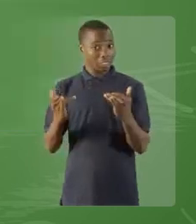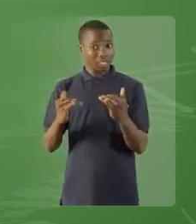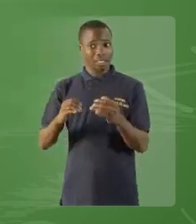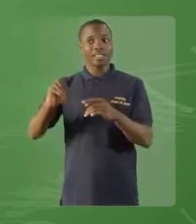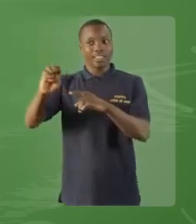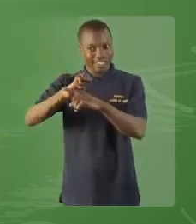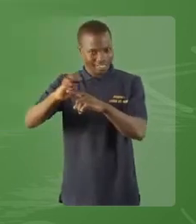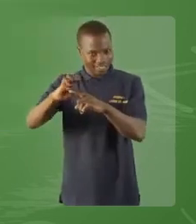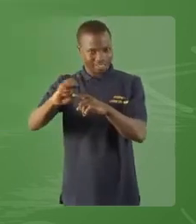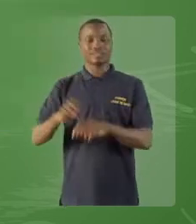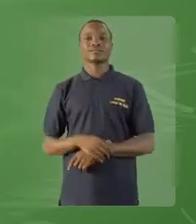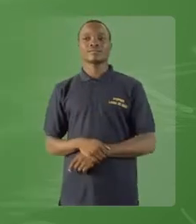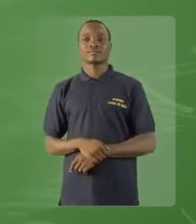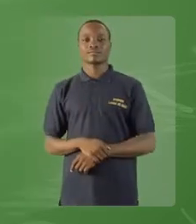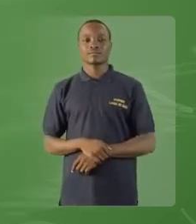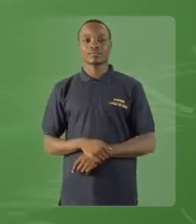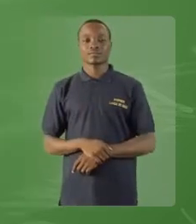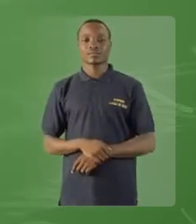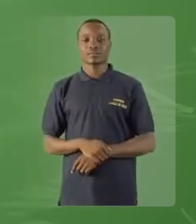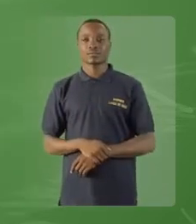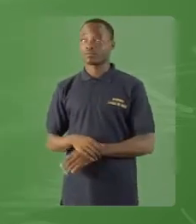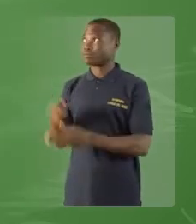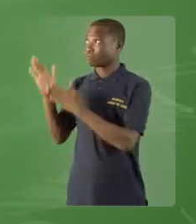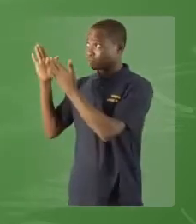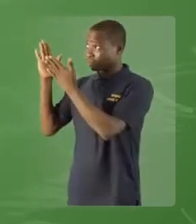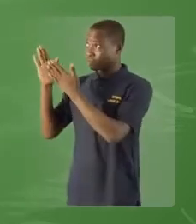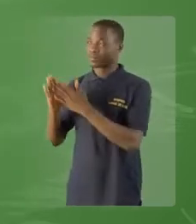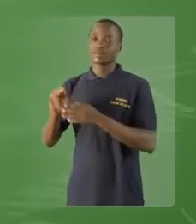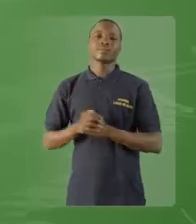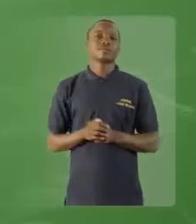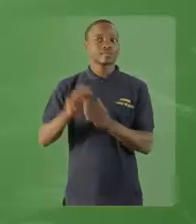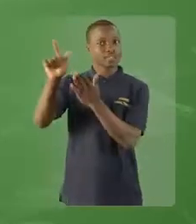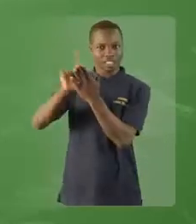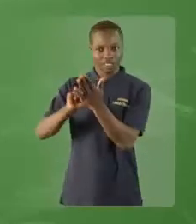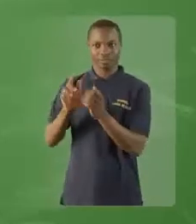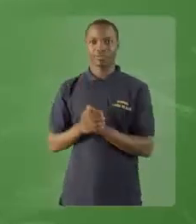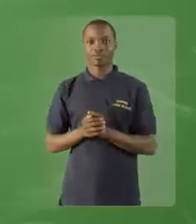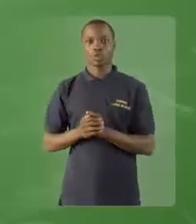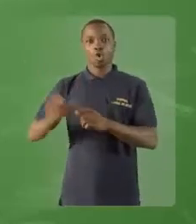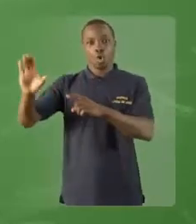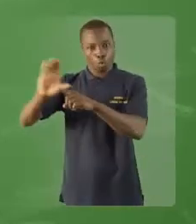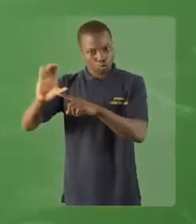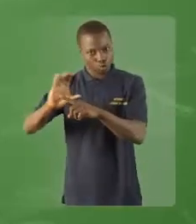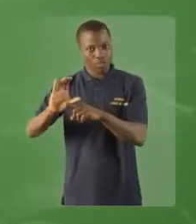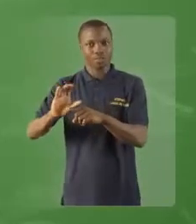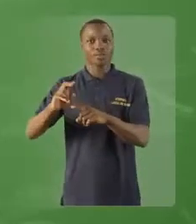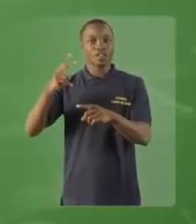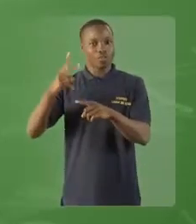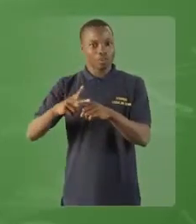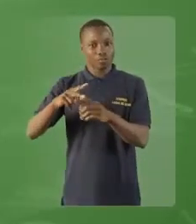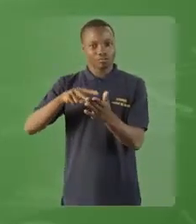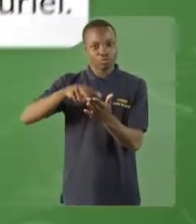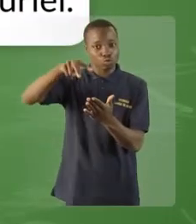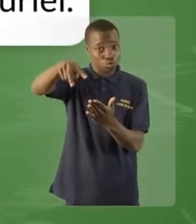chers élèves, pour vérifier que vous avez bien compris notre leçon, je vous donne un exercice d